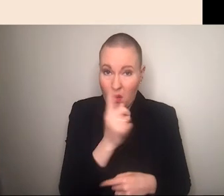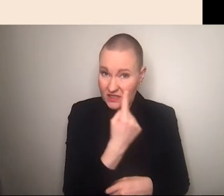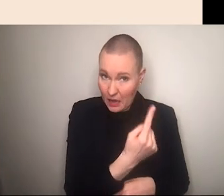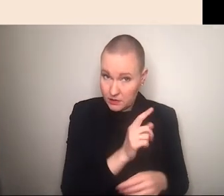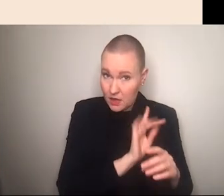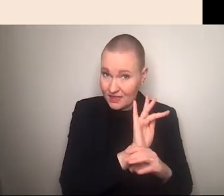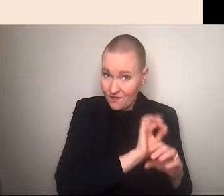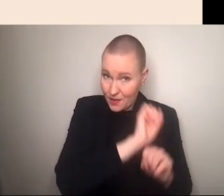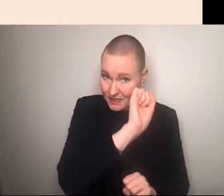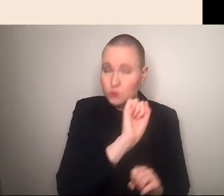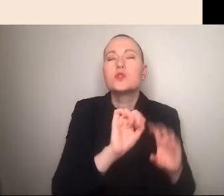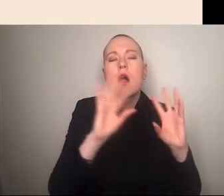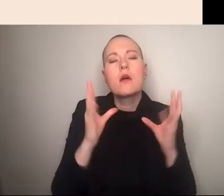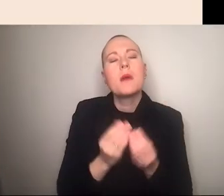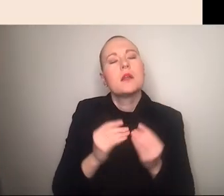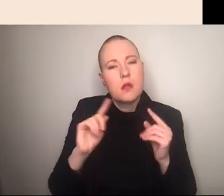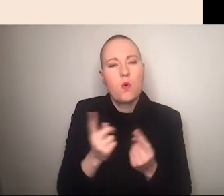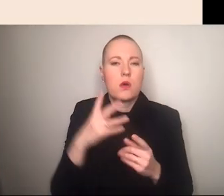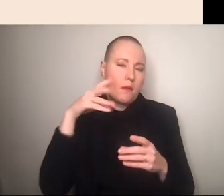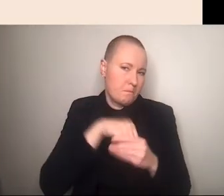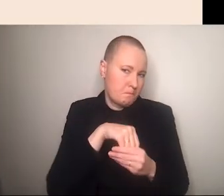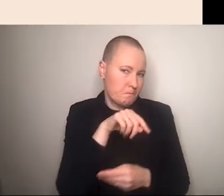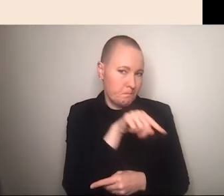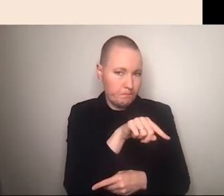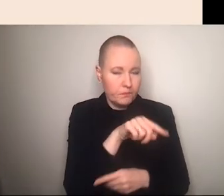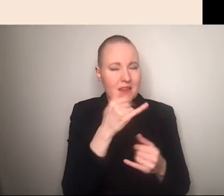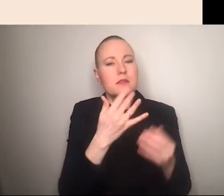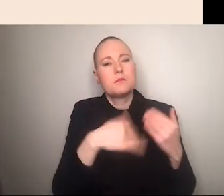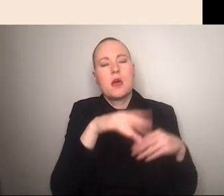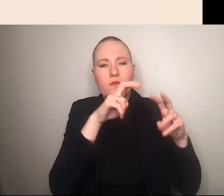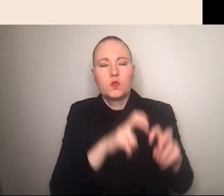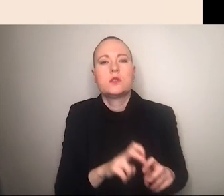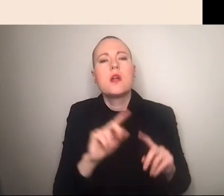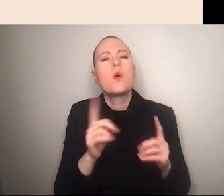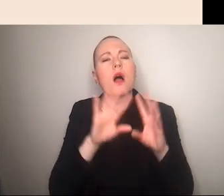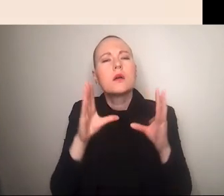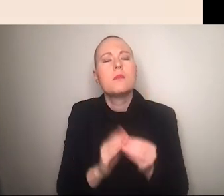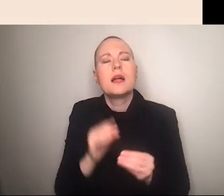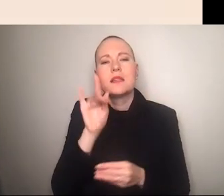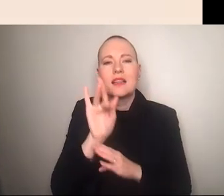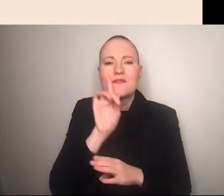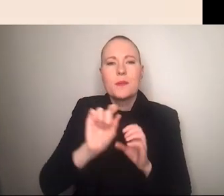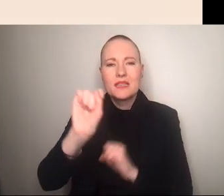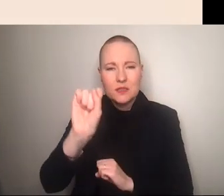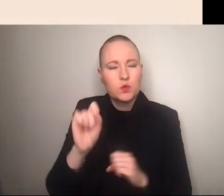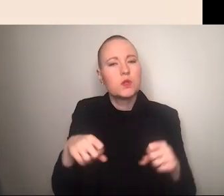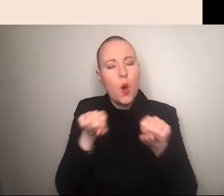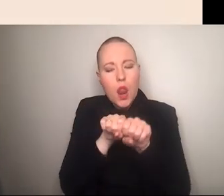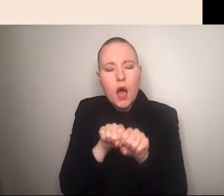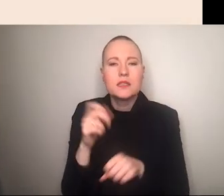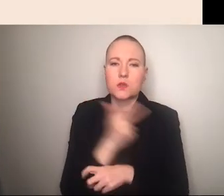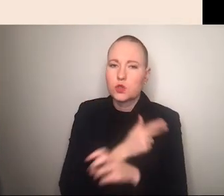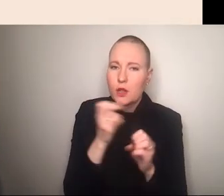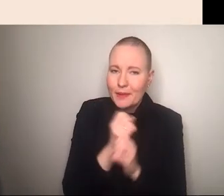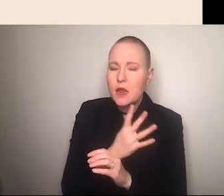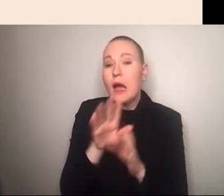und auch in bezug auf antifeminismus online immer mehr weibliche akteure auf social media plattformen in den